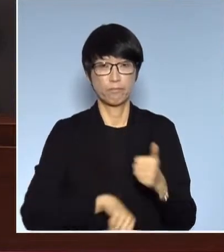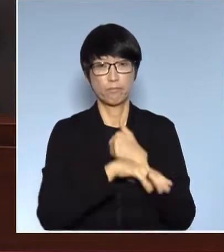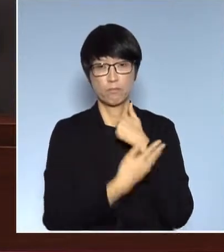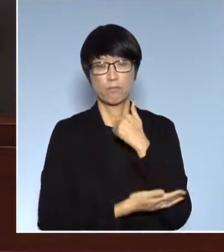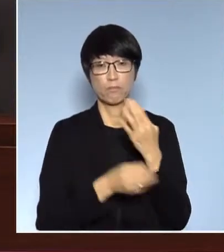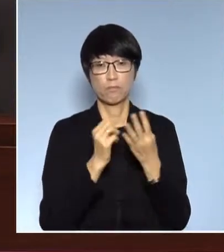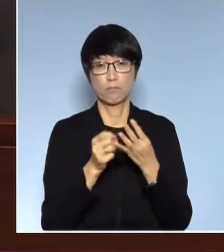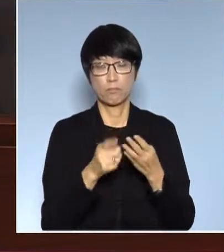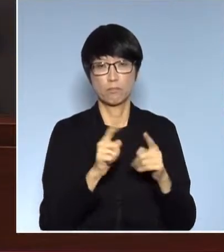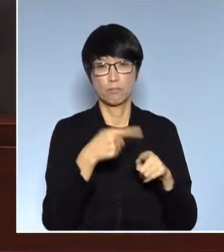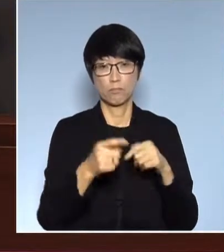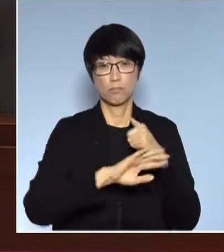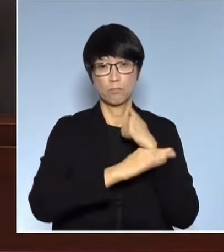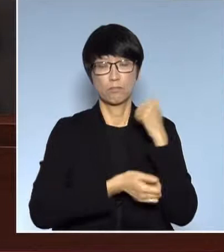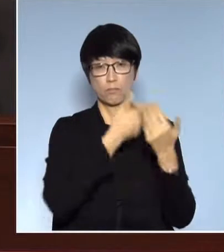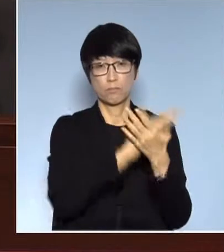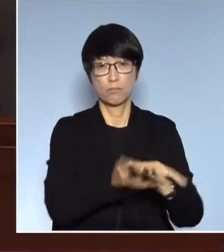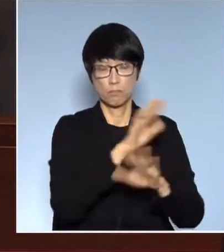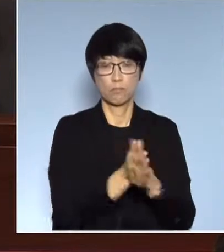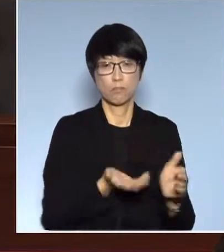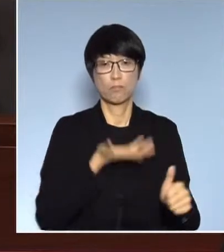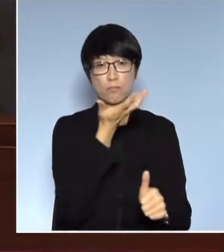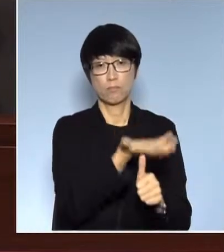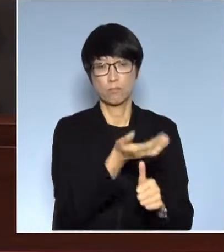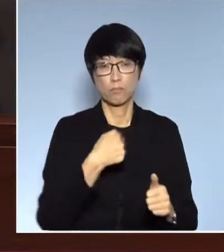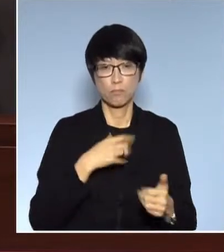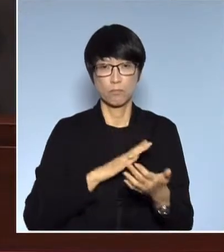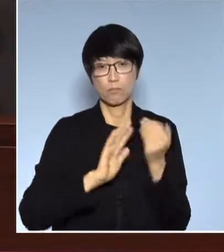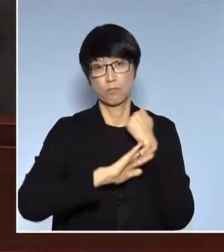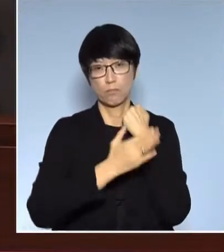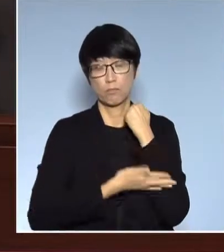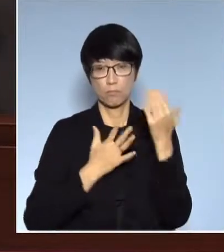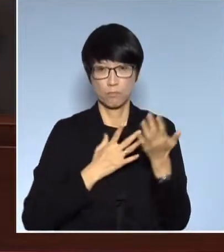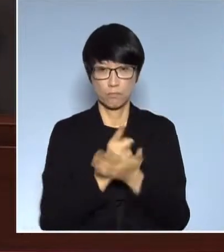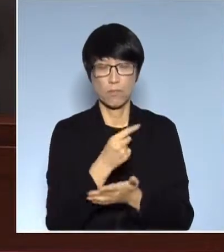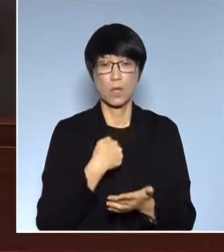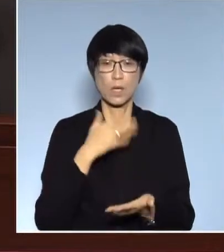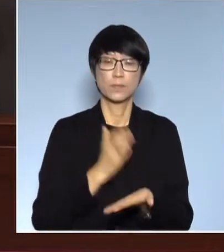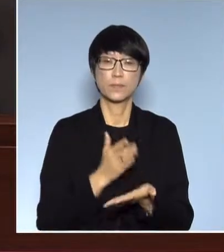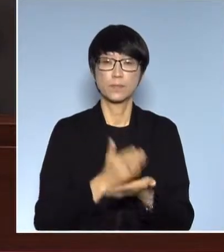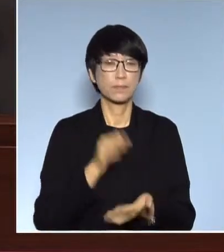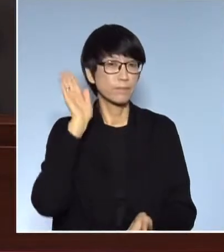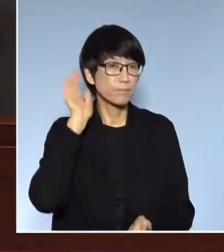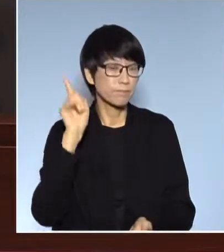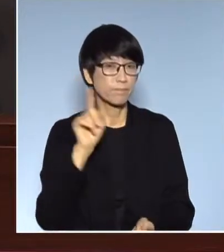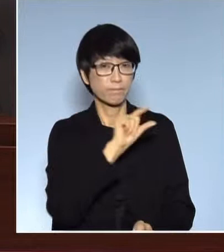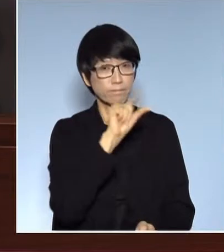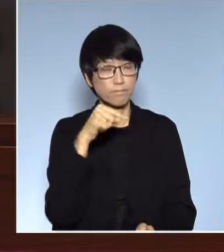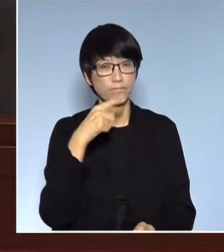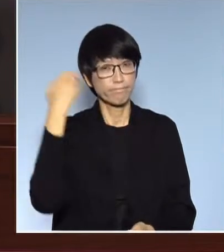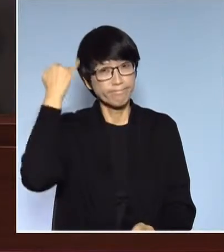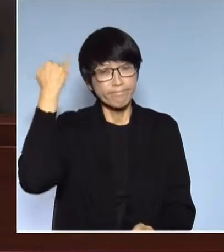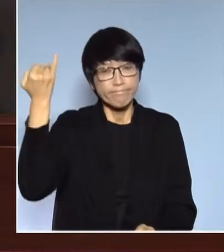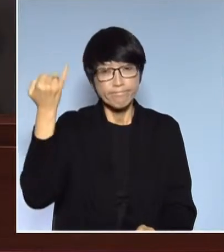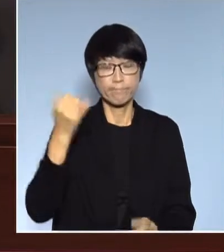其實被其他法律凌駕了呢那這些很多都是疑問的那我不是法律專家我不解釋我為什麼聽別人這麼說我讀出來我又想不通那我